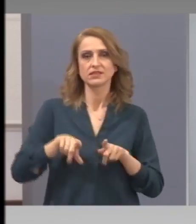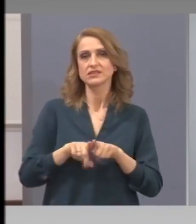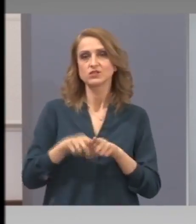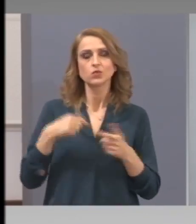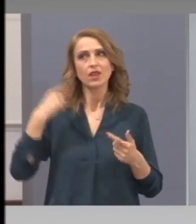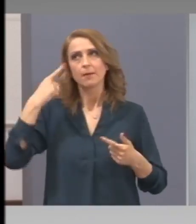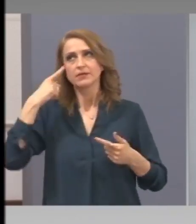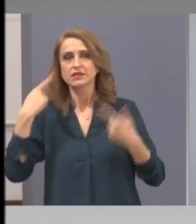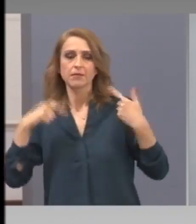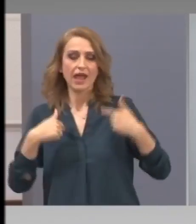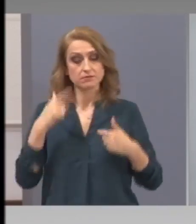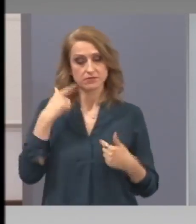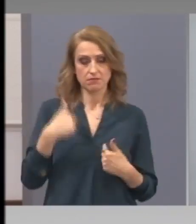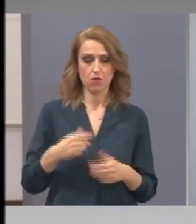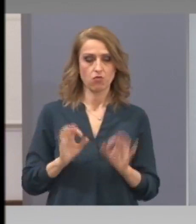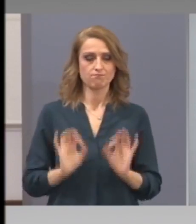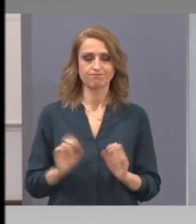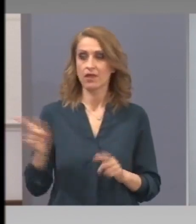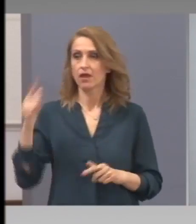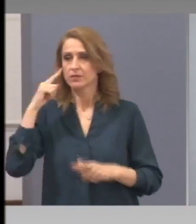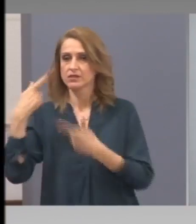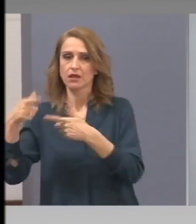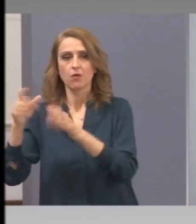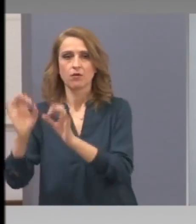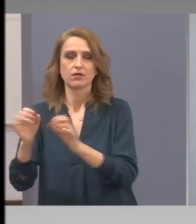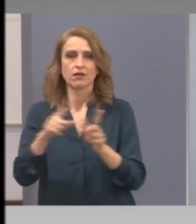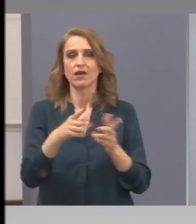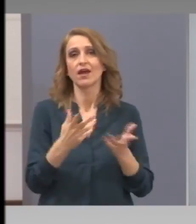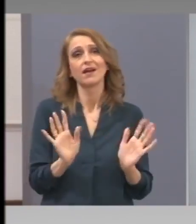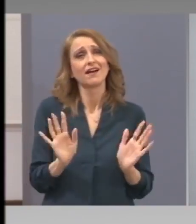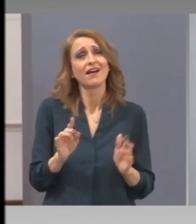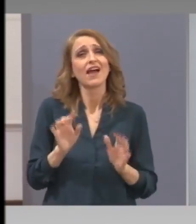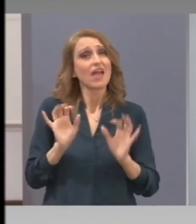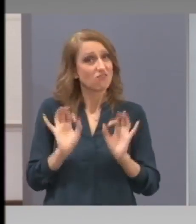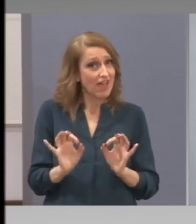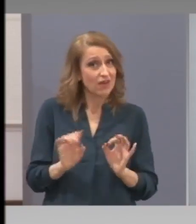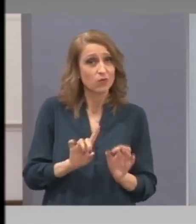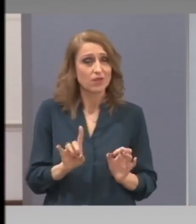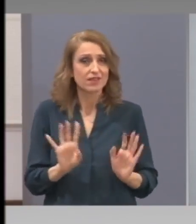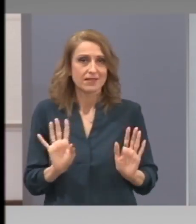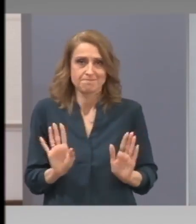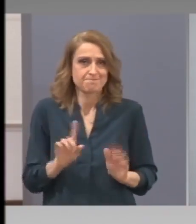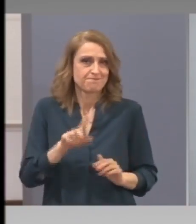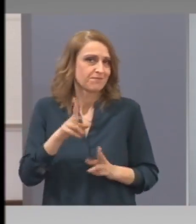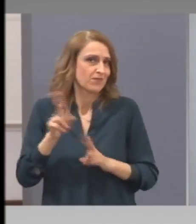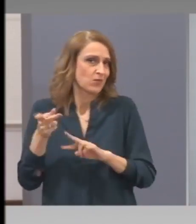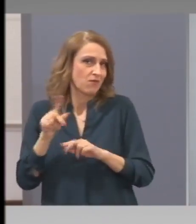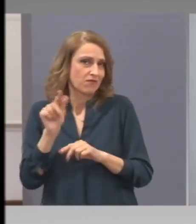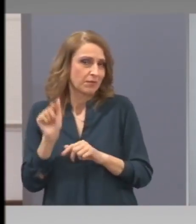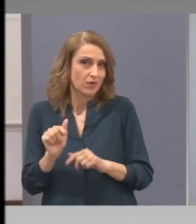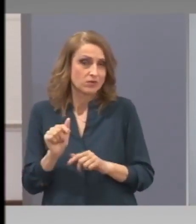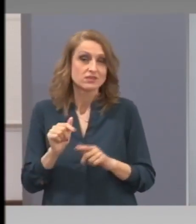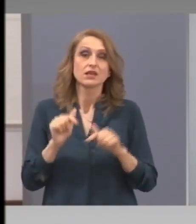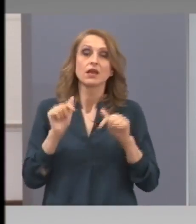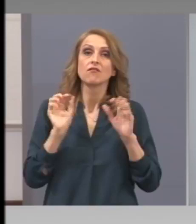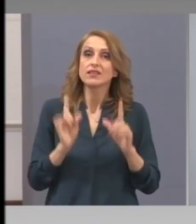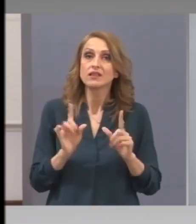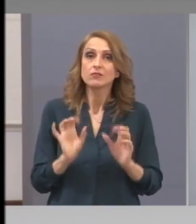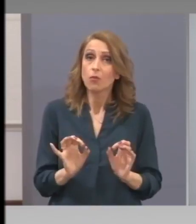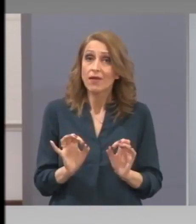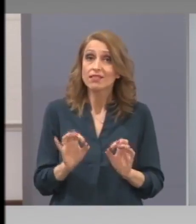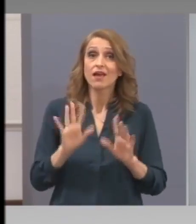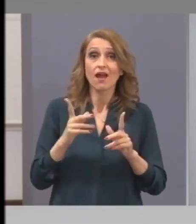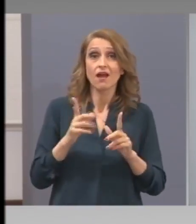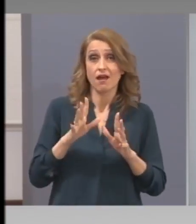че неговото е най-право. Дали е така, е друг въпрос. Но така мислиме. Или в един момент, ако трябва да